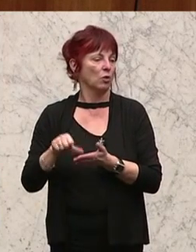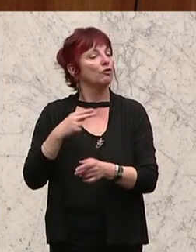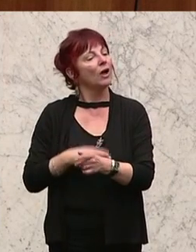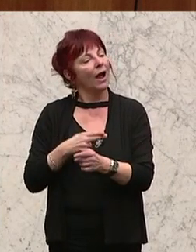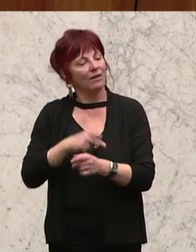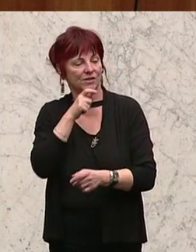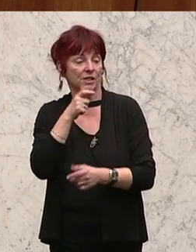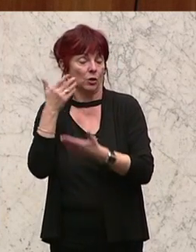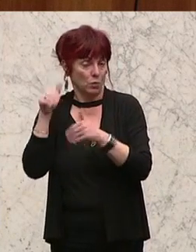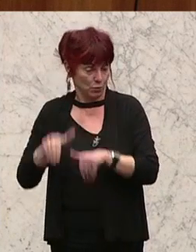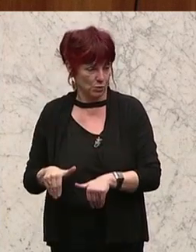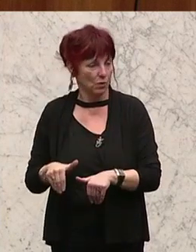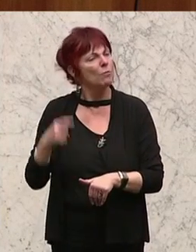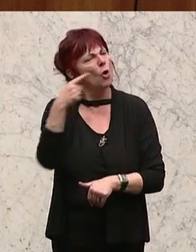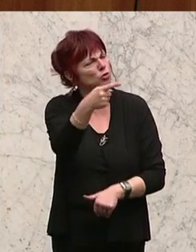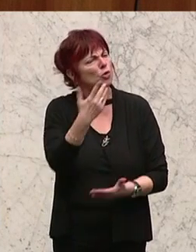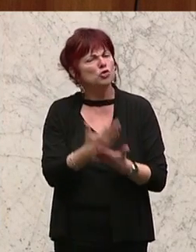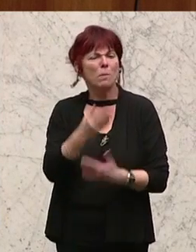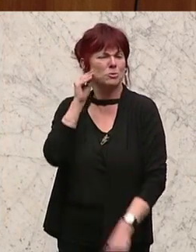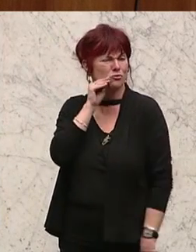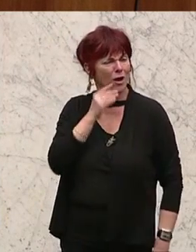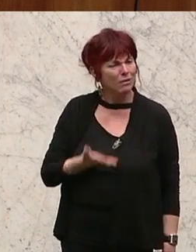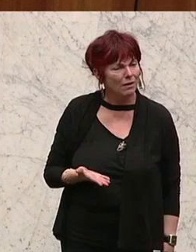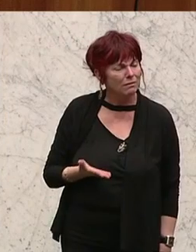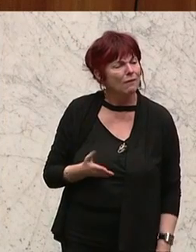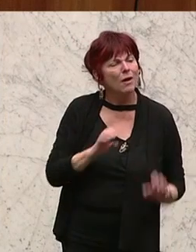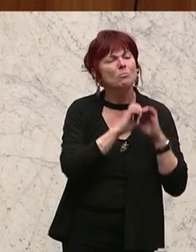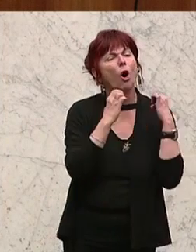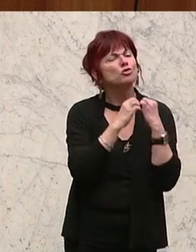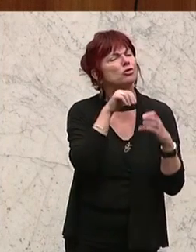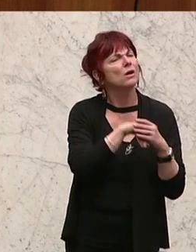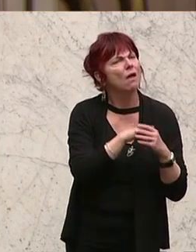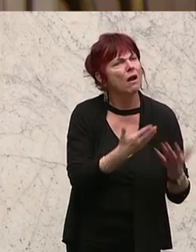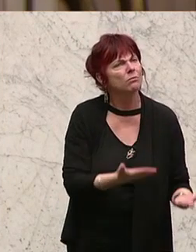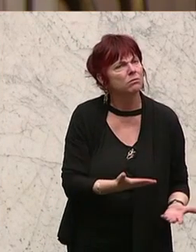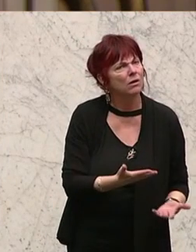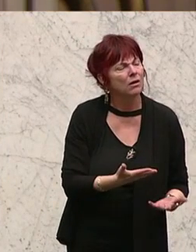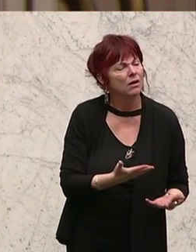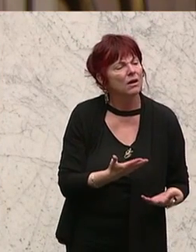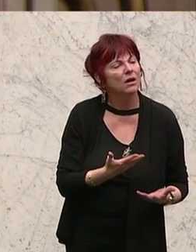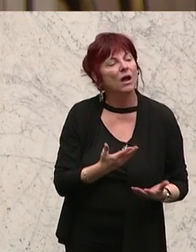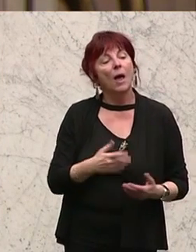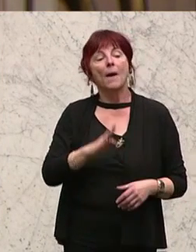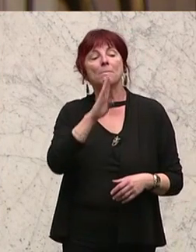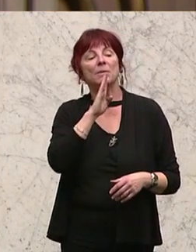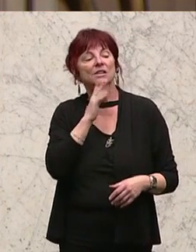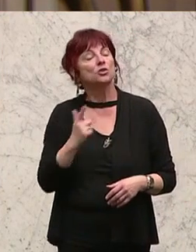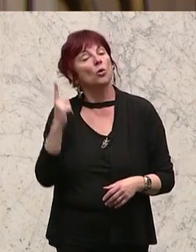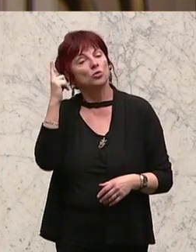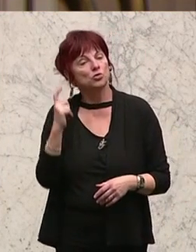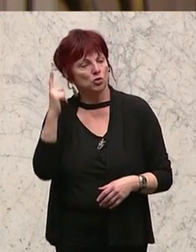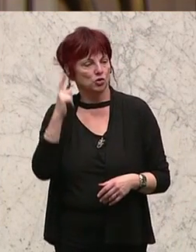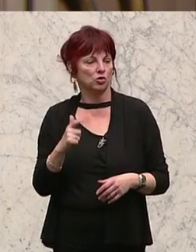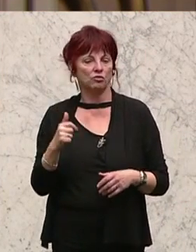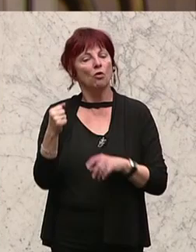Und wenn Sie sich schon mokieren, wie im Ausschuss, die Höhe des Pensionszuschusses aus dem